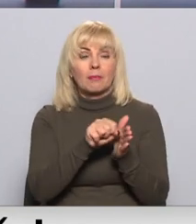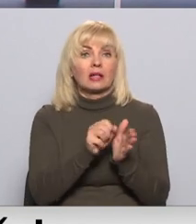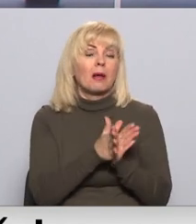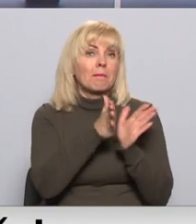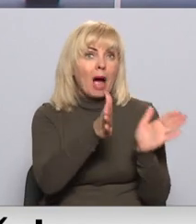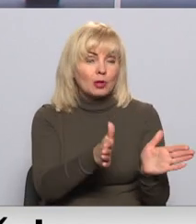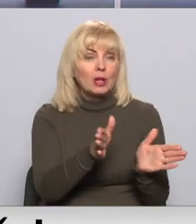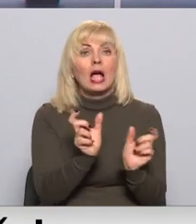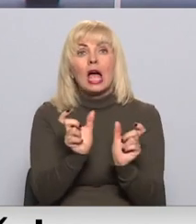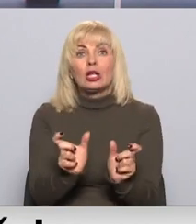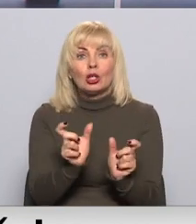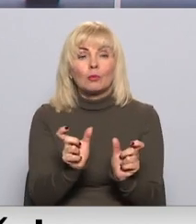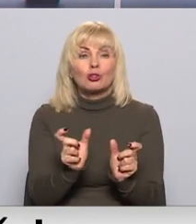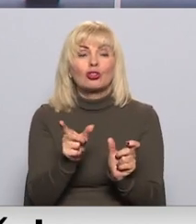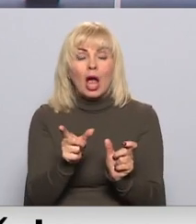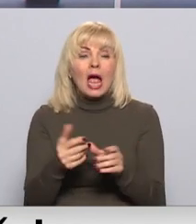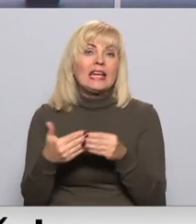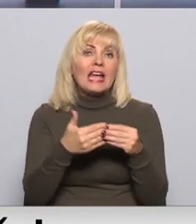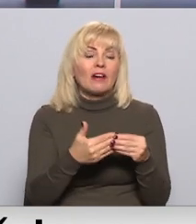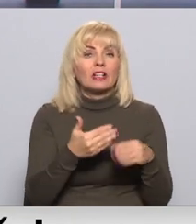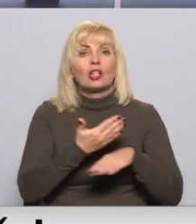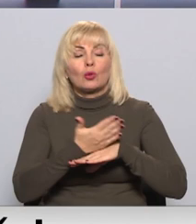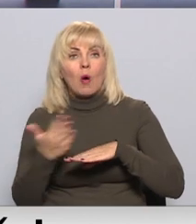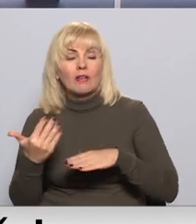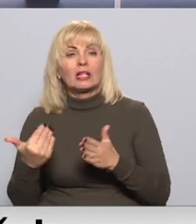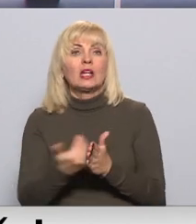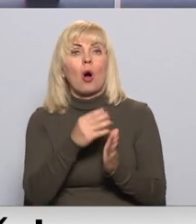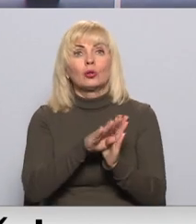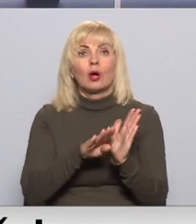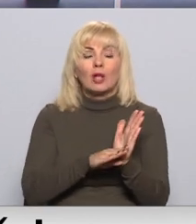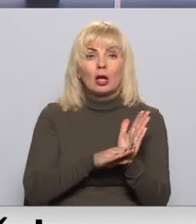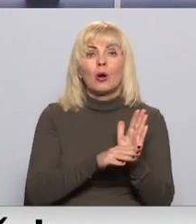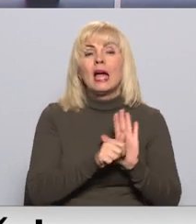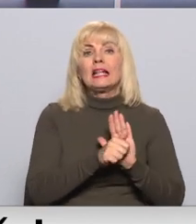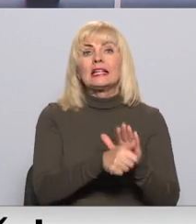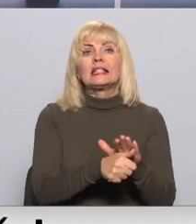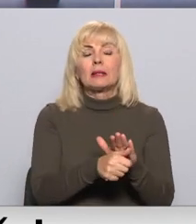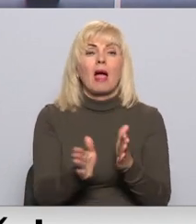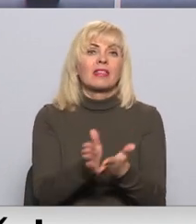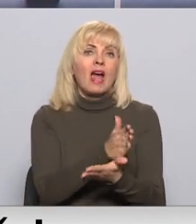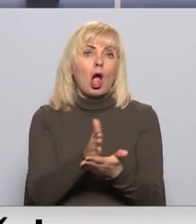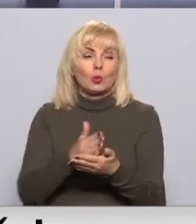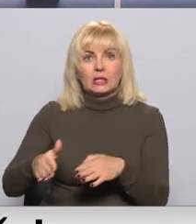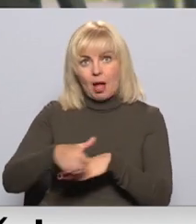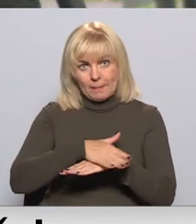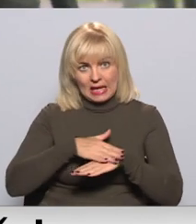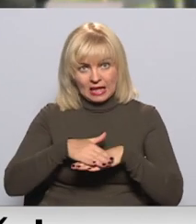ierobežojumi ieviesti novēloti un jaunie noteikumi diskriminē daļu sabiedrības. Stāstam atdara līcīte.